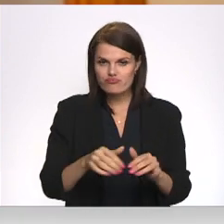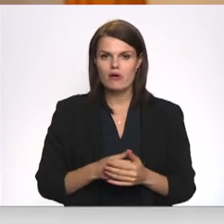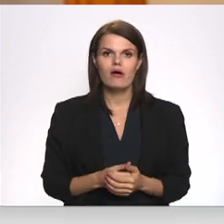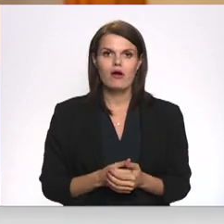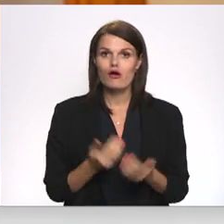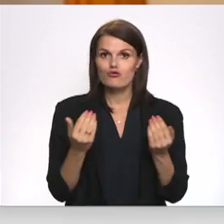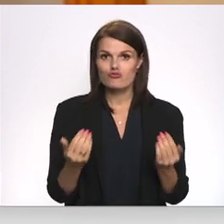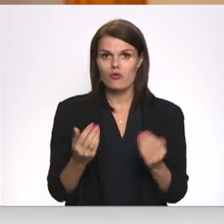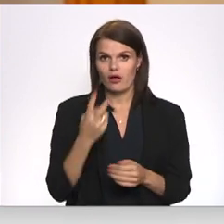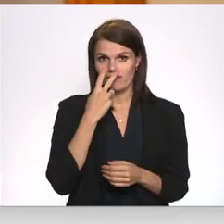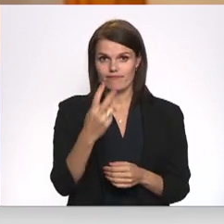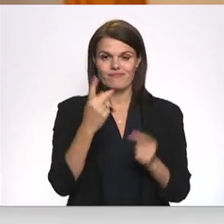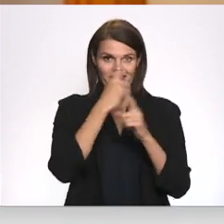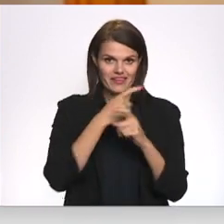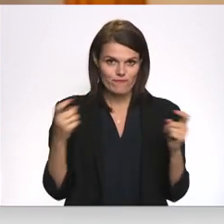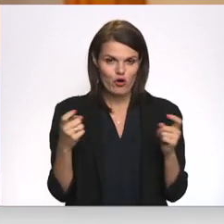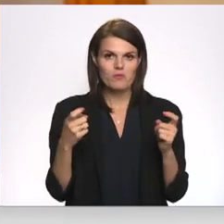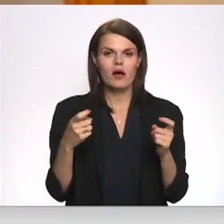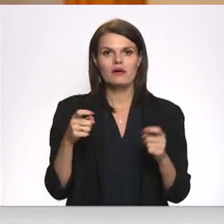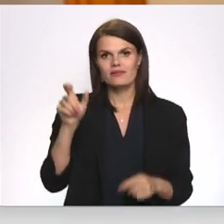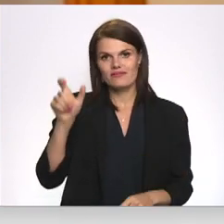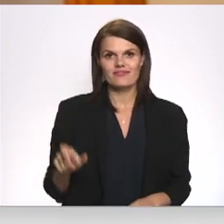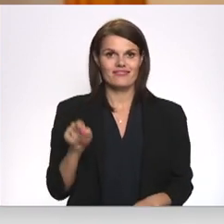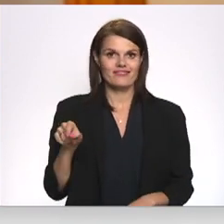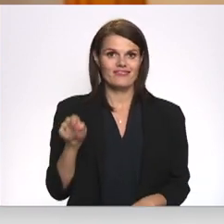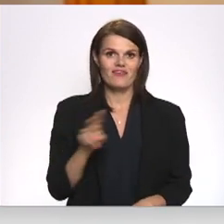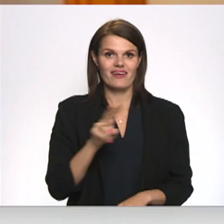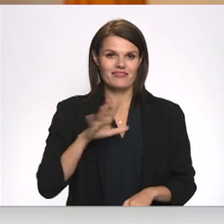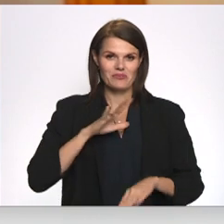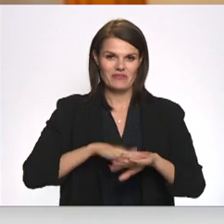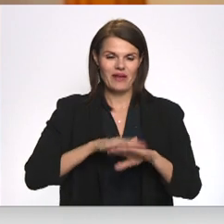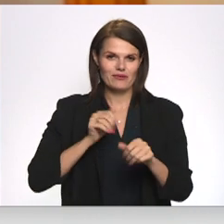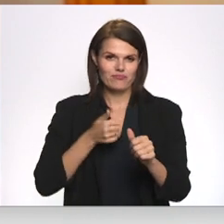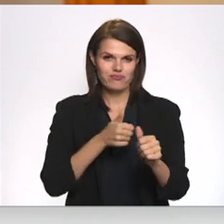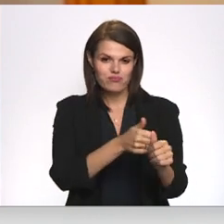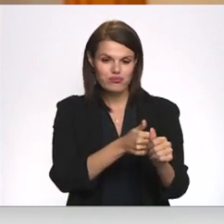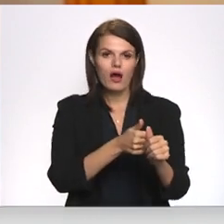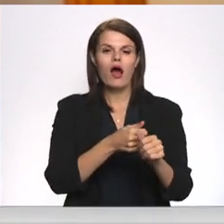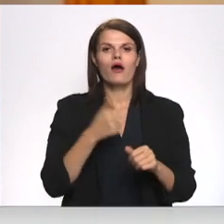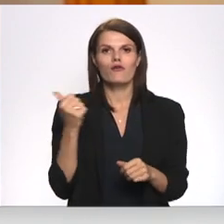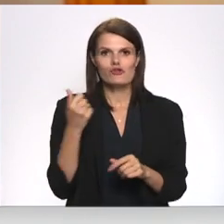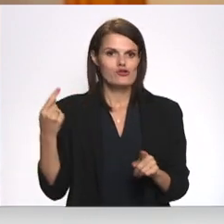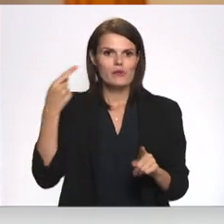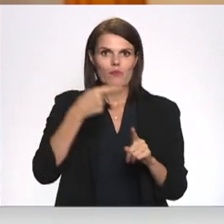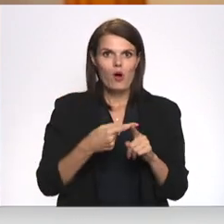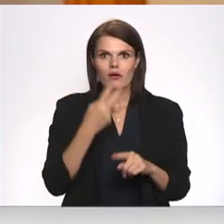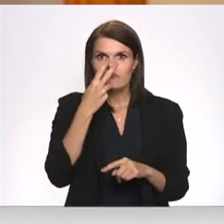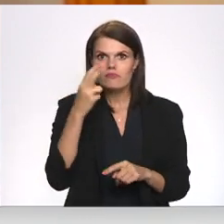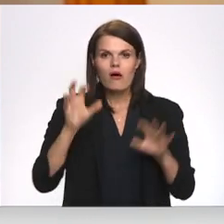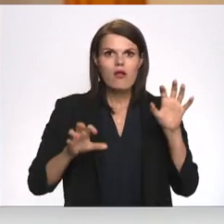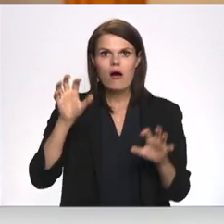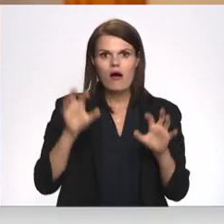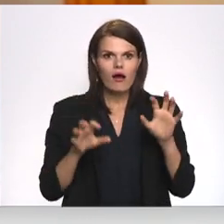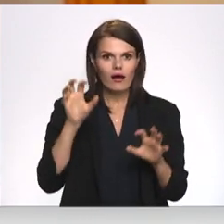informācijas cilvēks, kas šo te veica, ir pirmo reizi možā ieraudzījis lāci.